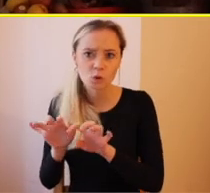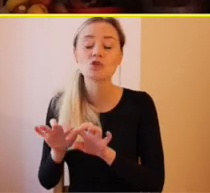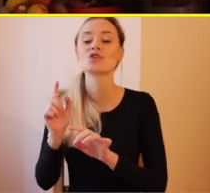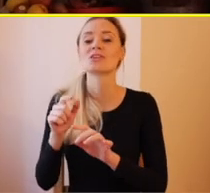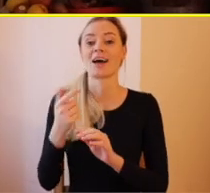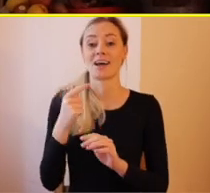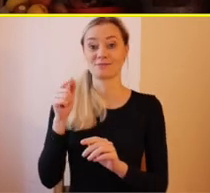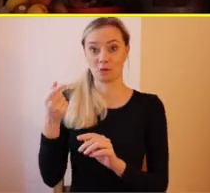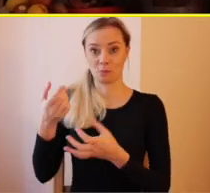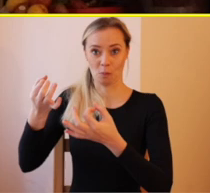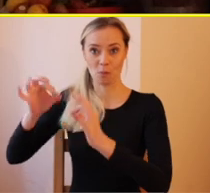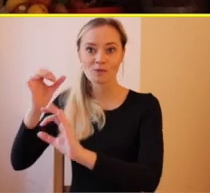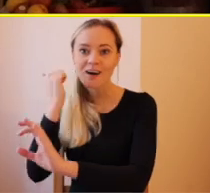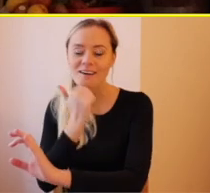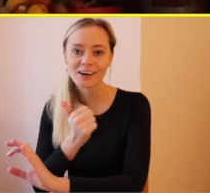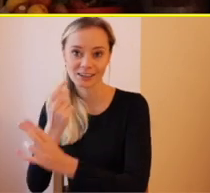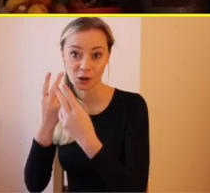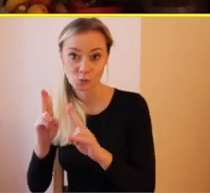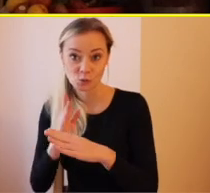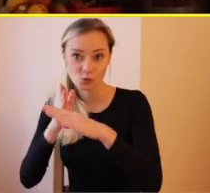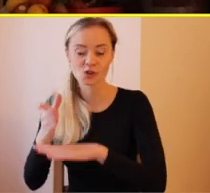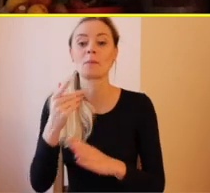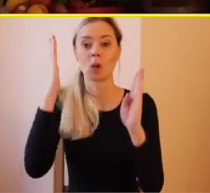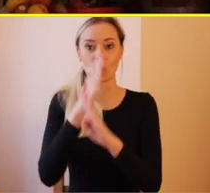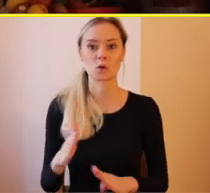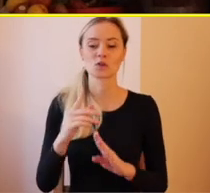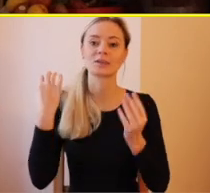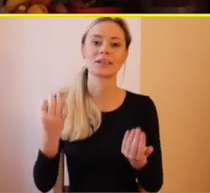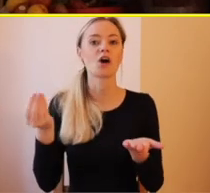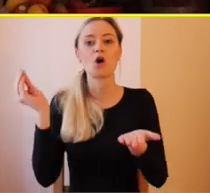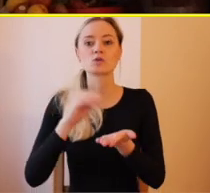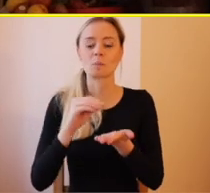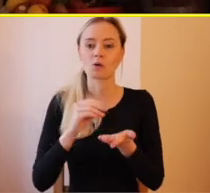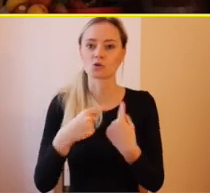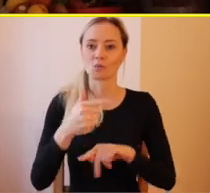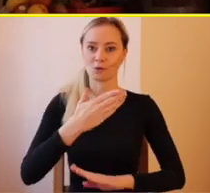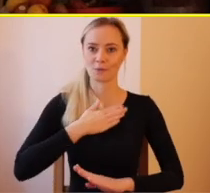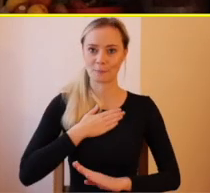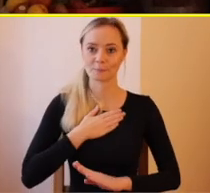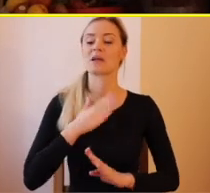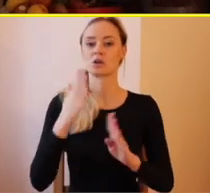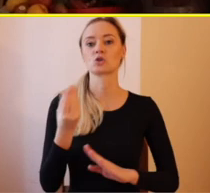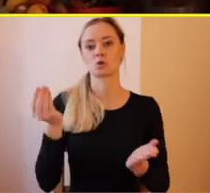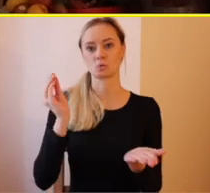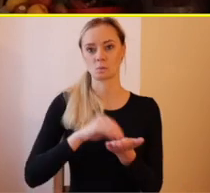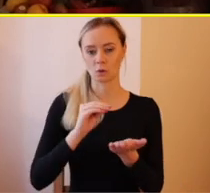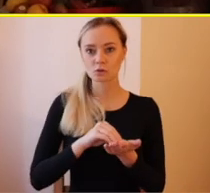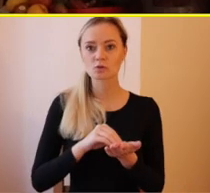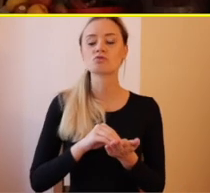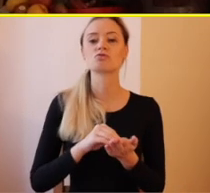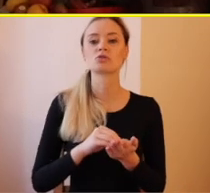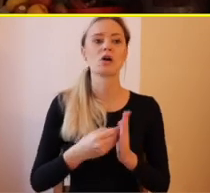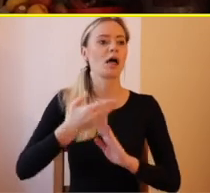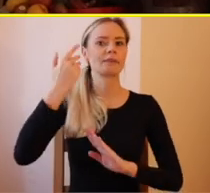sa rozhodli, že on ma bude sponzorovať. Takže vlastne sme išli cez sponsorship s tým, že sa vtedy